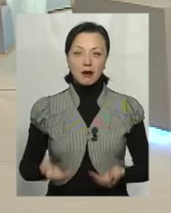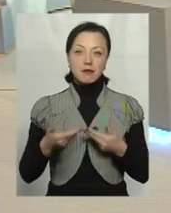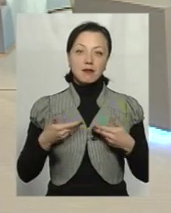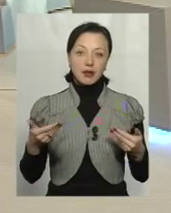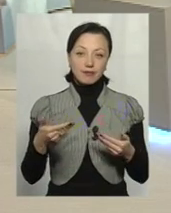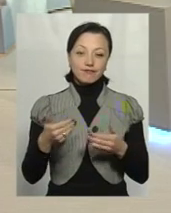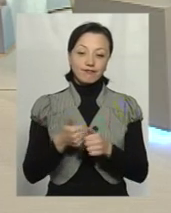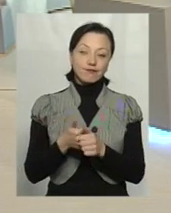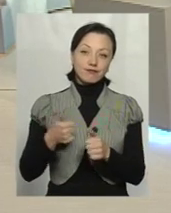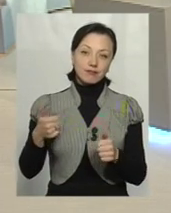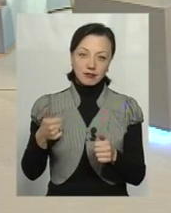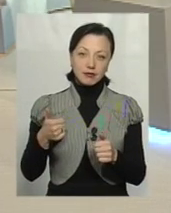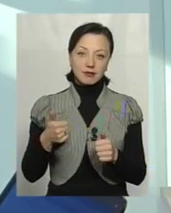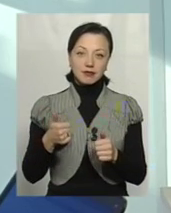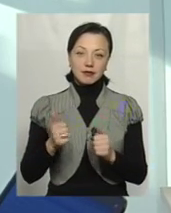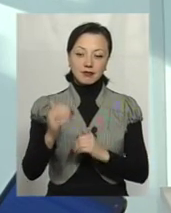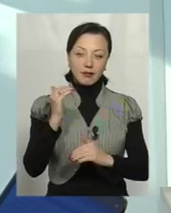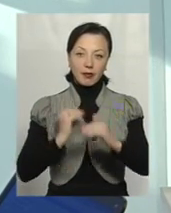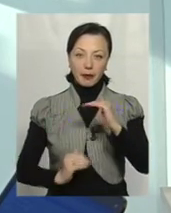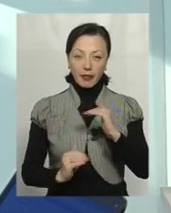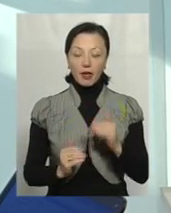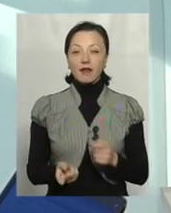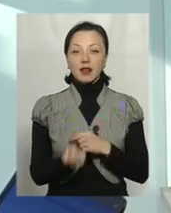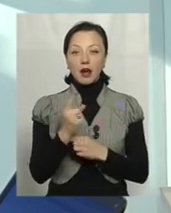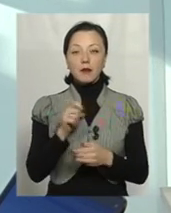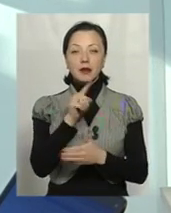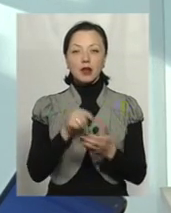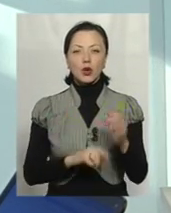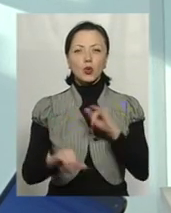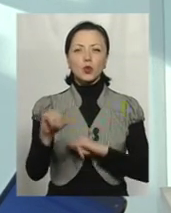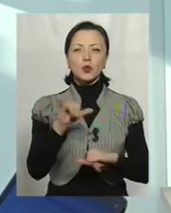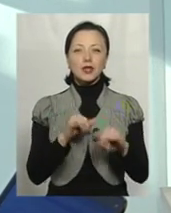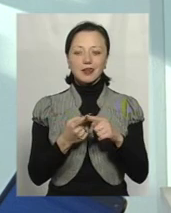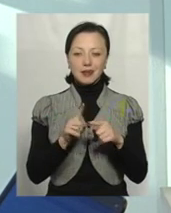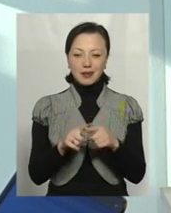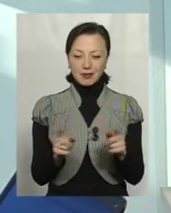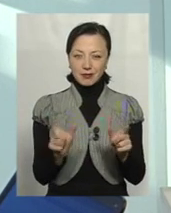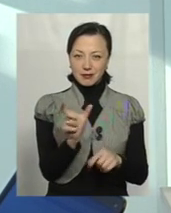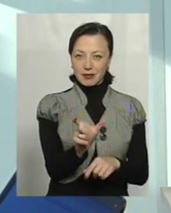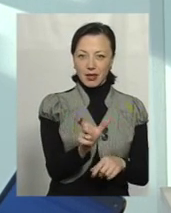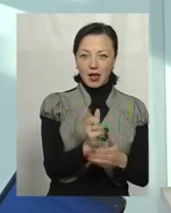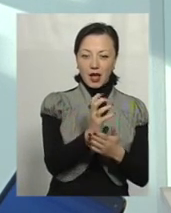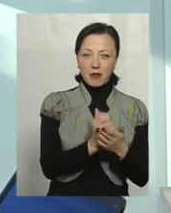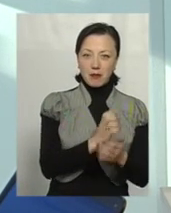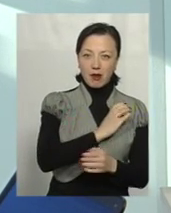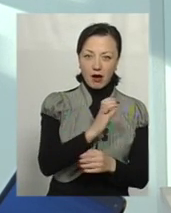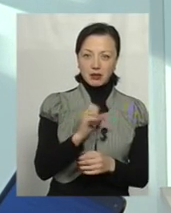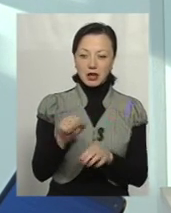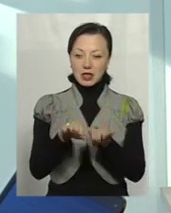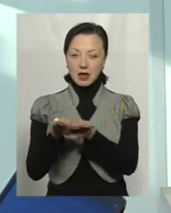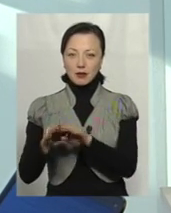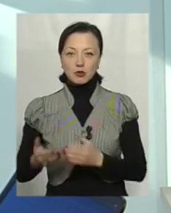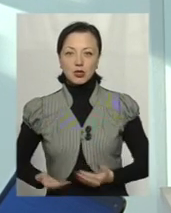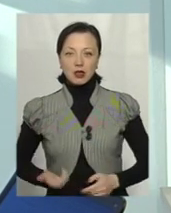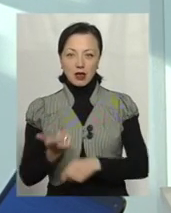два. Ясно, що знизу. Виникає просте запитання. Куди дівається ця різниця? За ресурсами найбагатші, а за рівнем